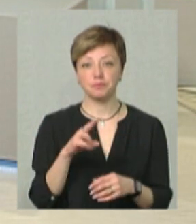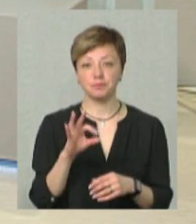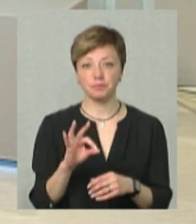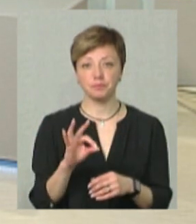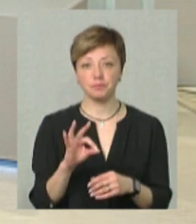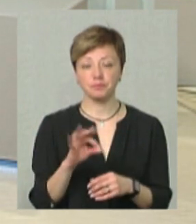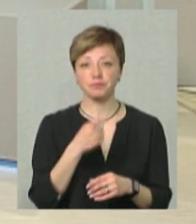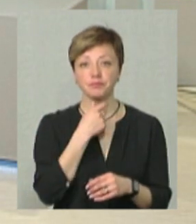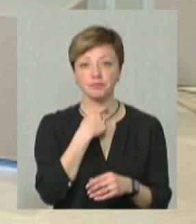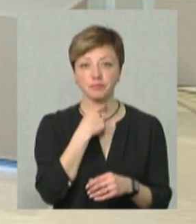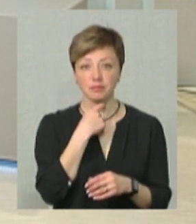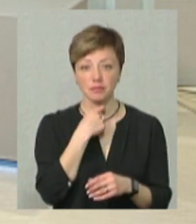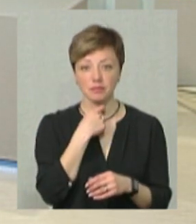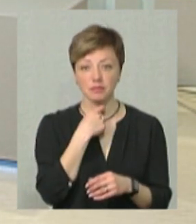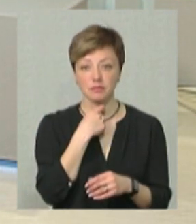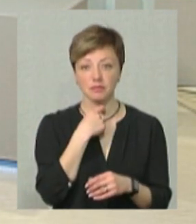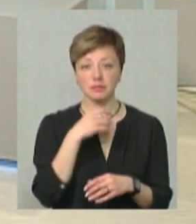відповідно за залози.